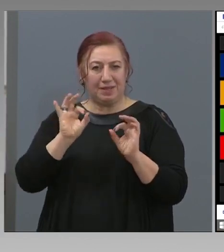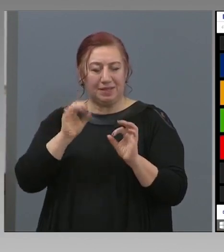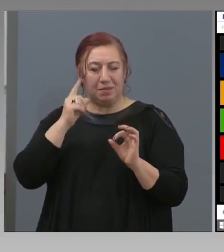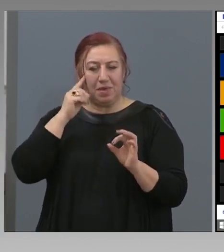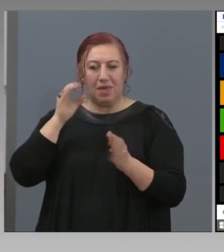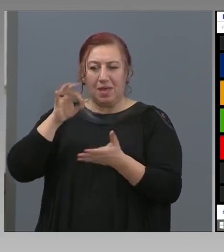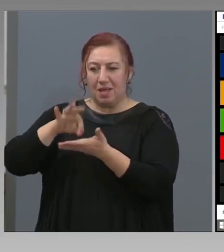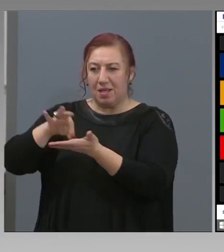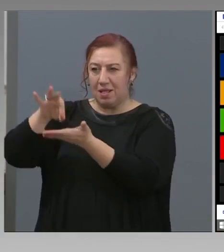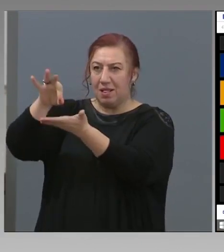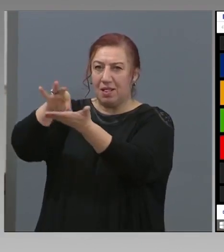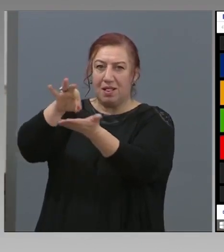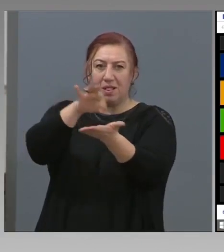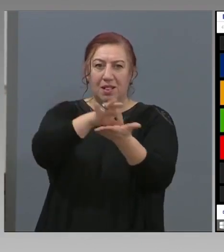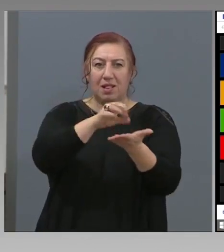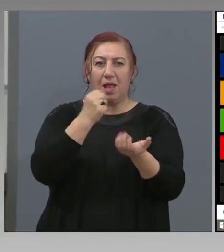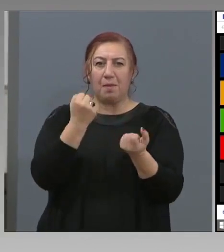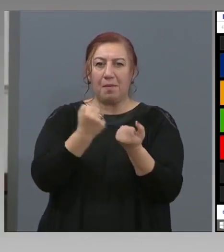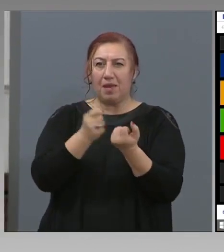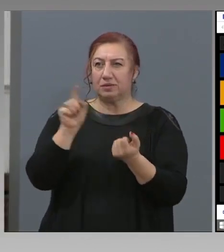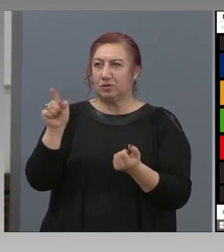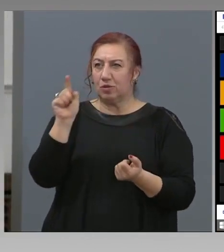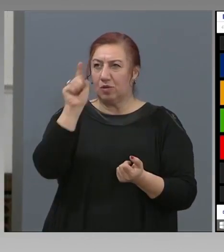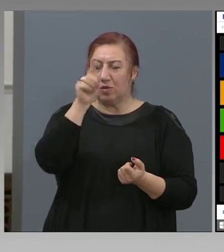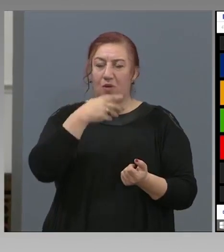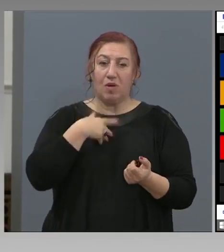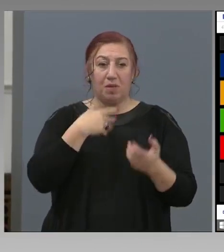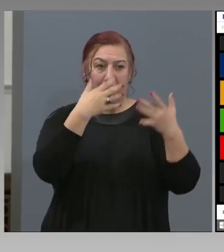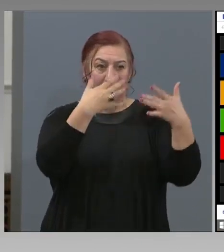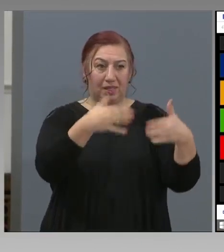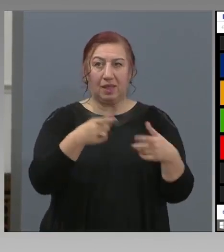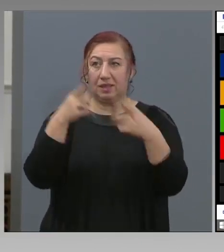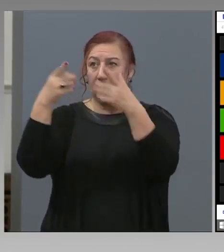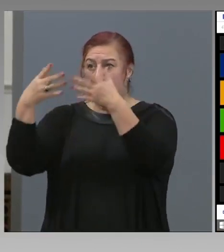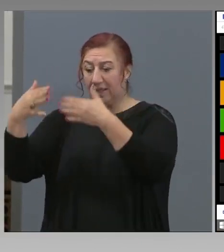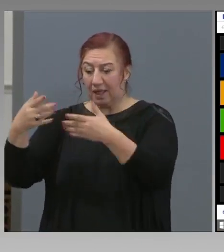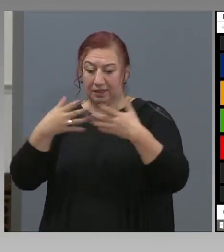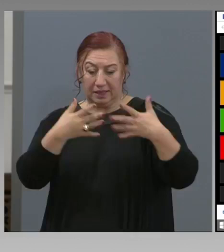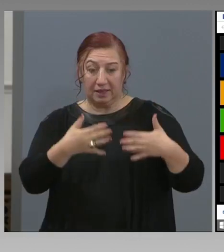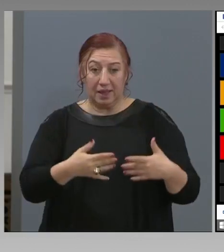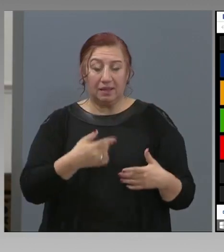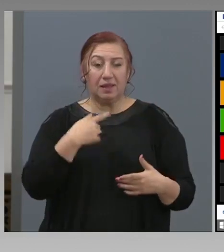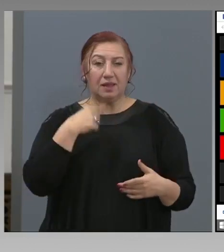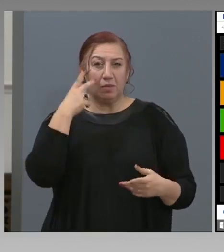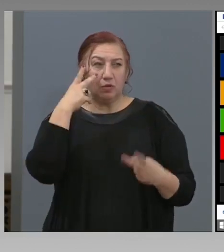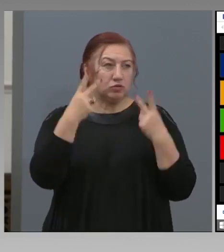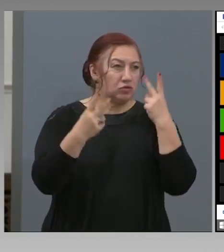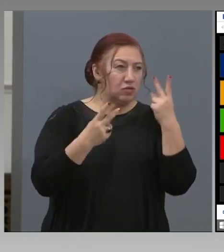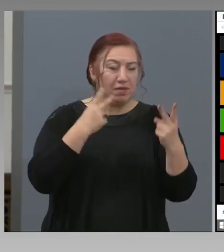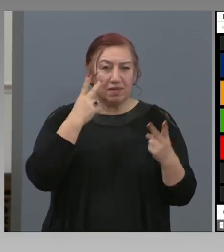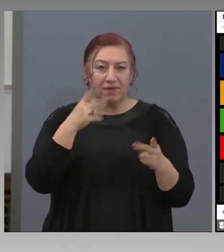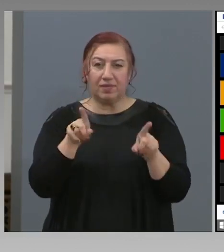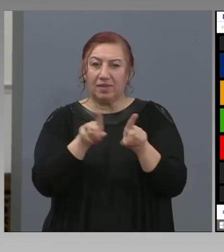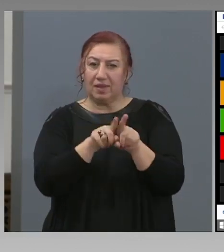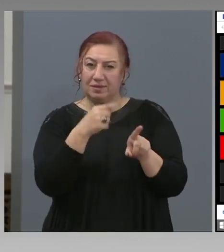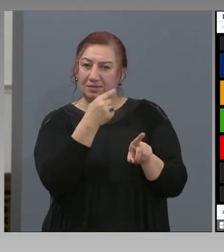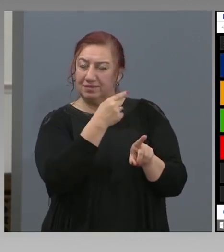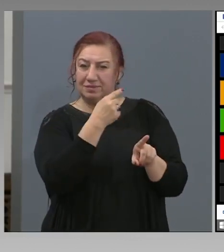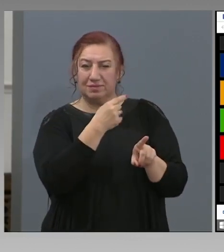с геолокиране на данните, така че да могат, как преди малко беше споменато, да се гледат съответните